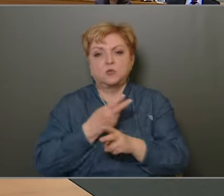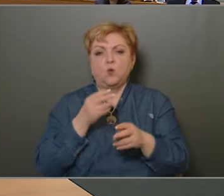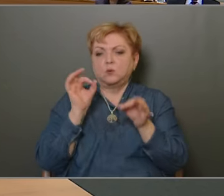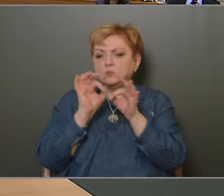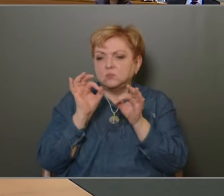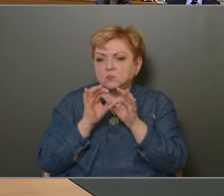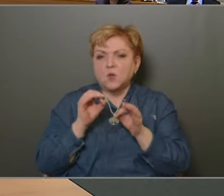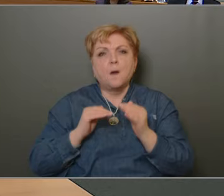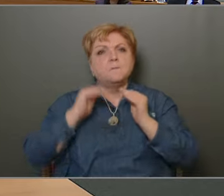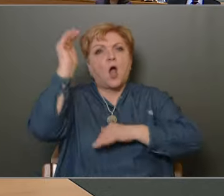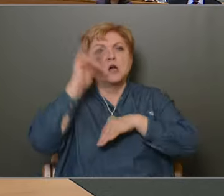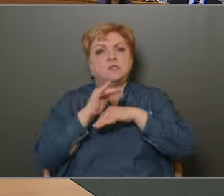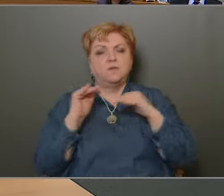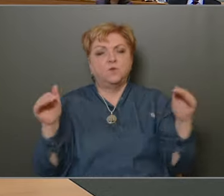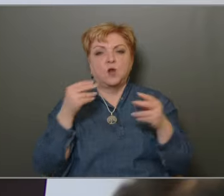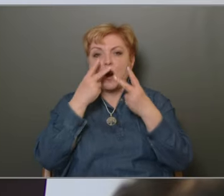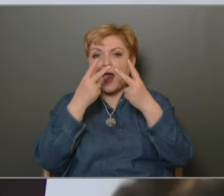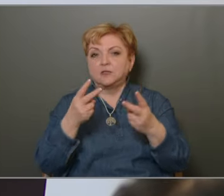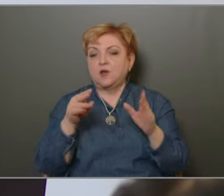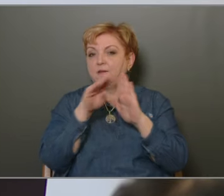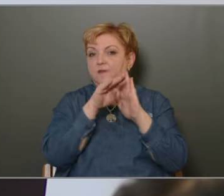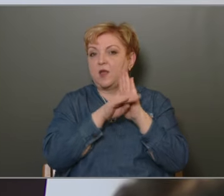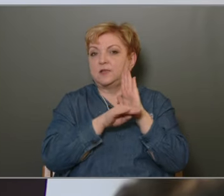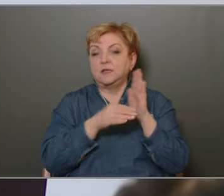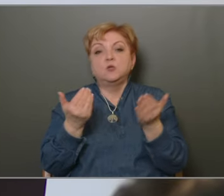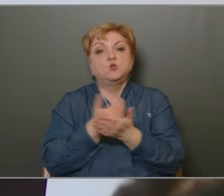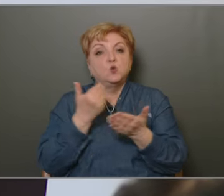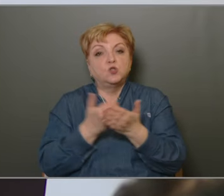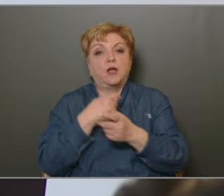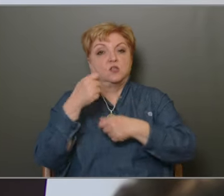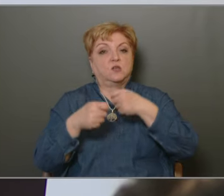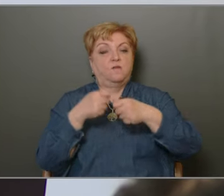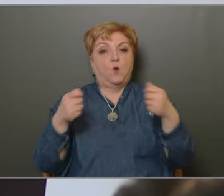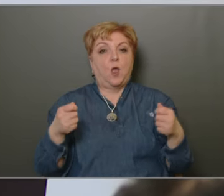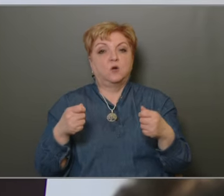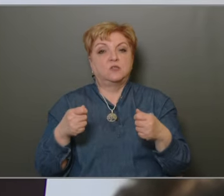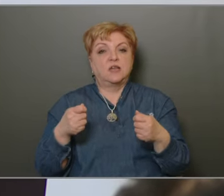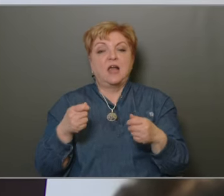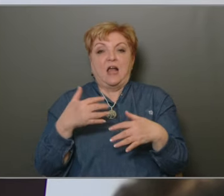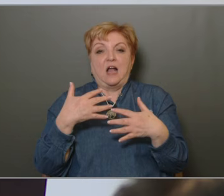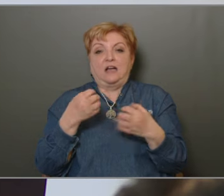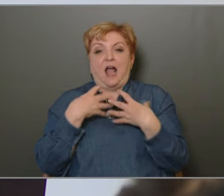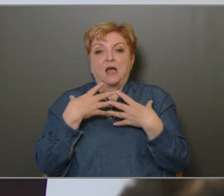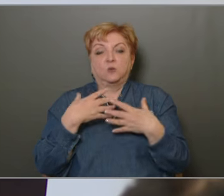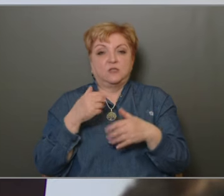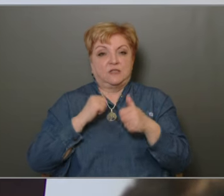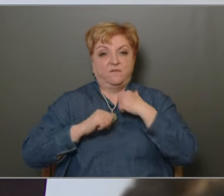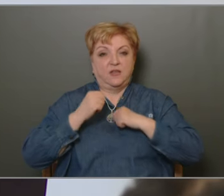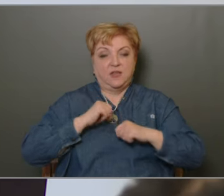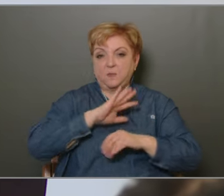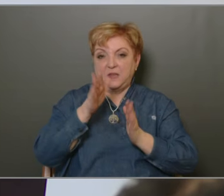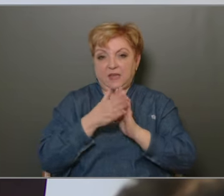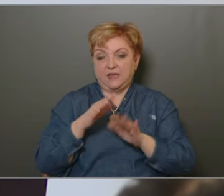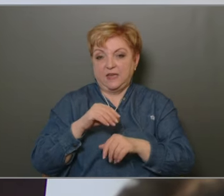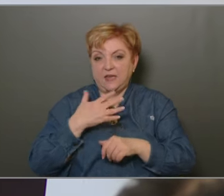alapossággal és magas színvonalon látta el feladatát. Szükséges is vele foglalkoznunk, mert a káros szenvedélyek hatását mindenki